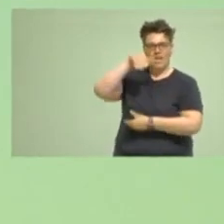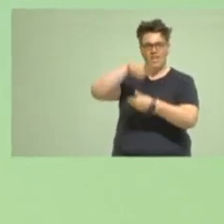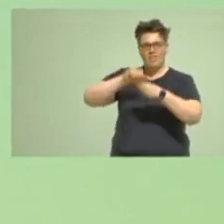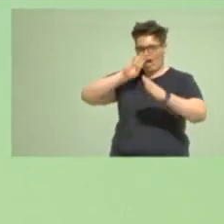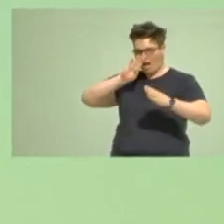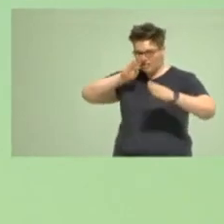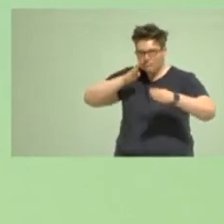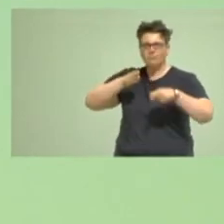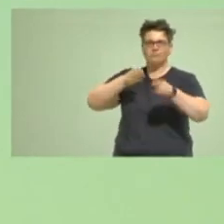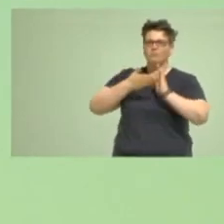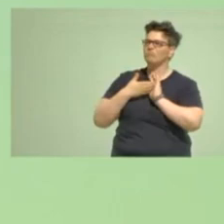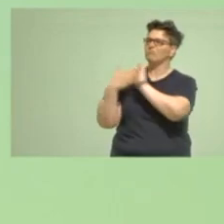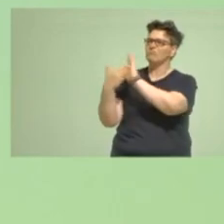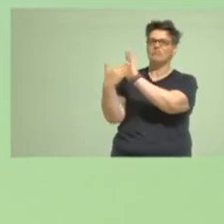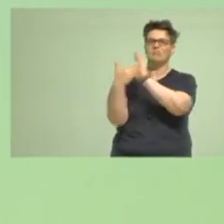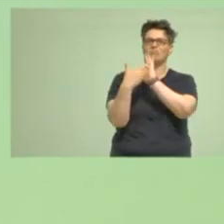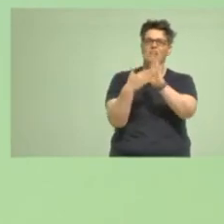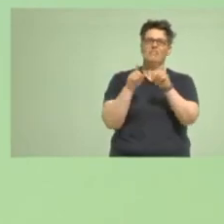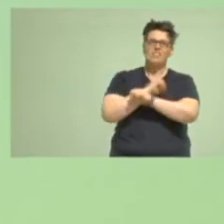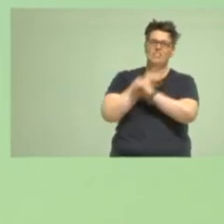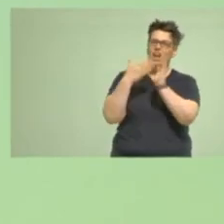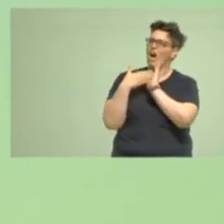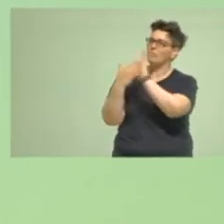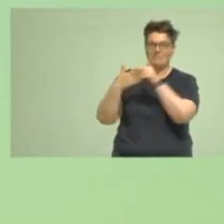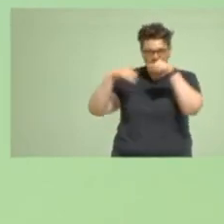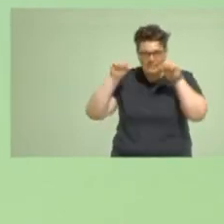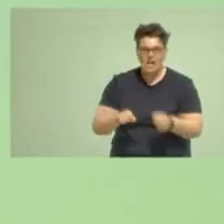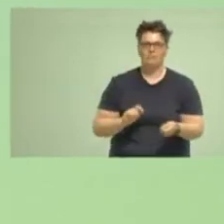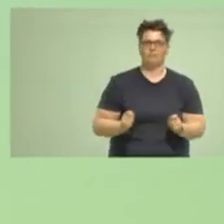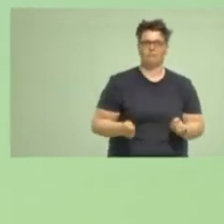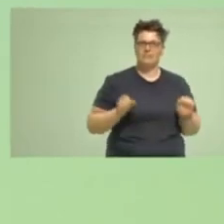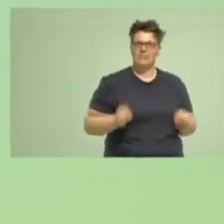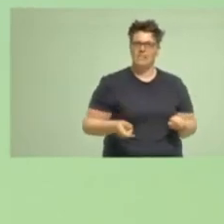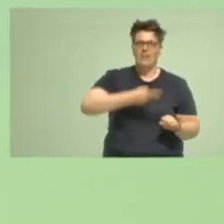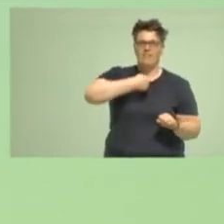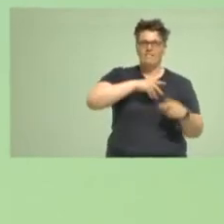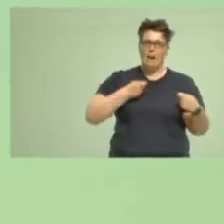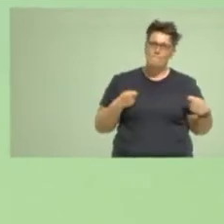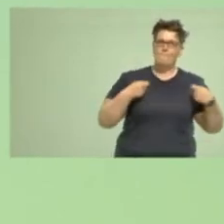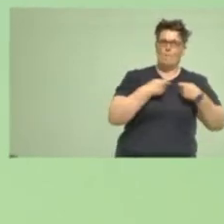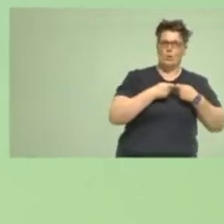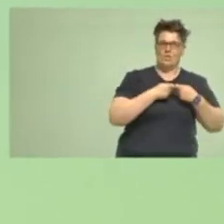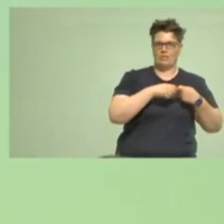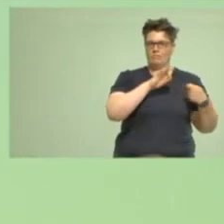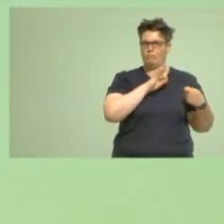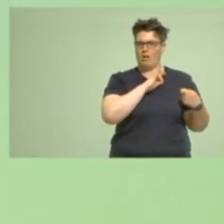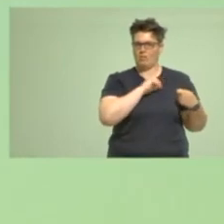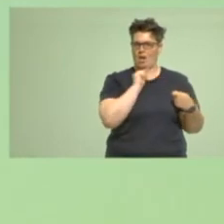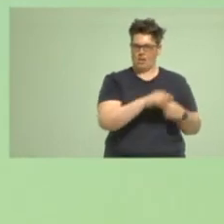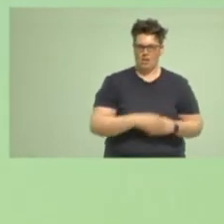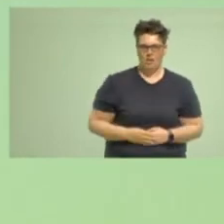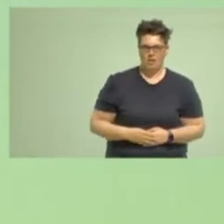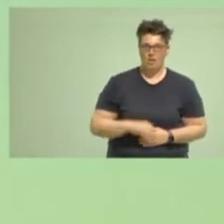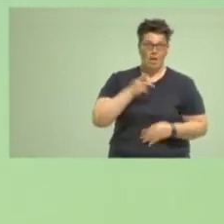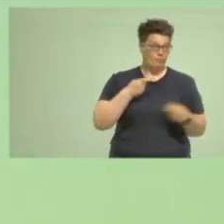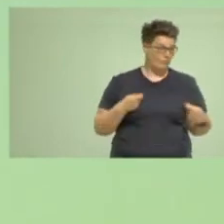die Klarheit, dass wir was bewegen können. Weil wir eine Bündnispartei sind und weil wir uns erweitert haben in den